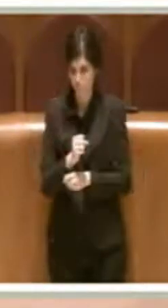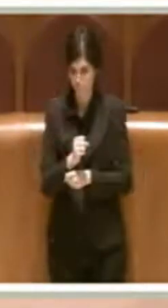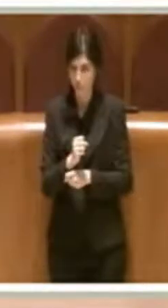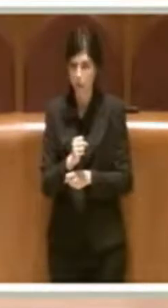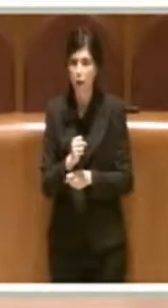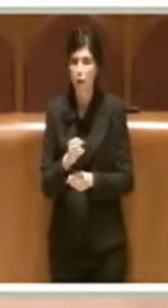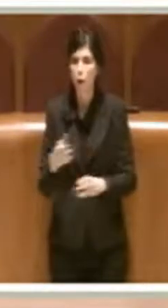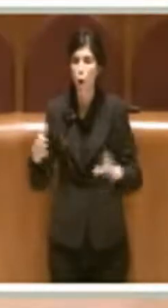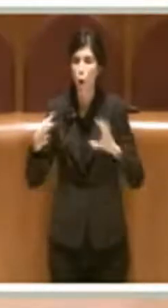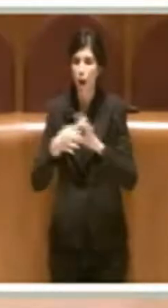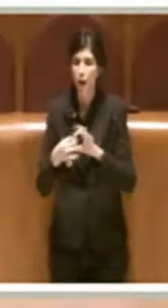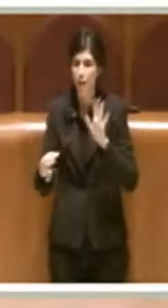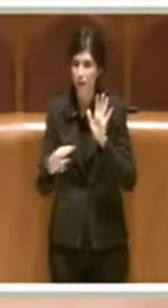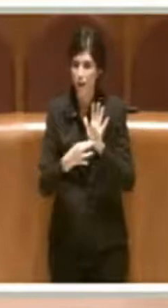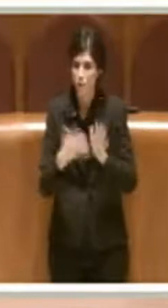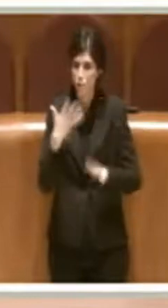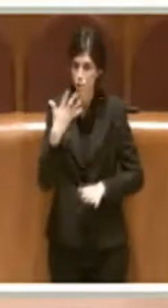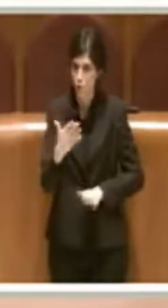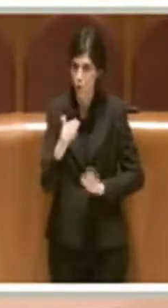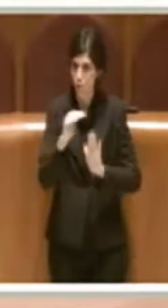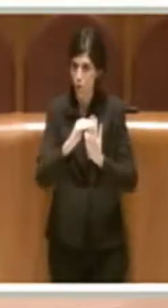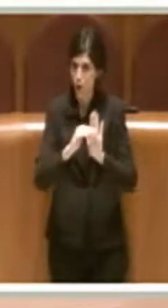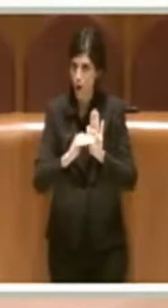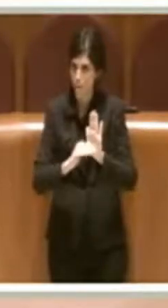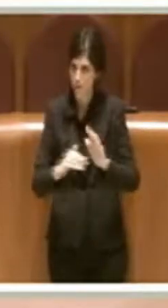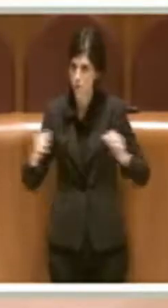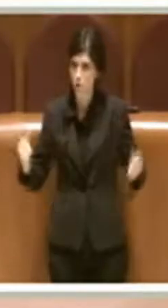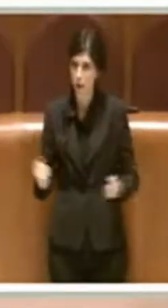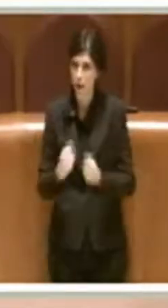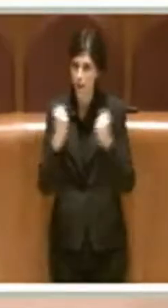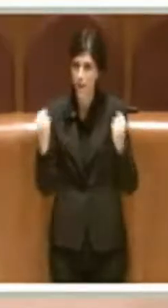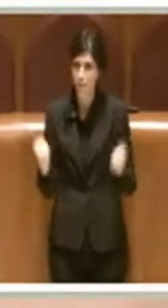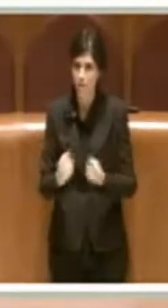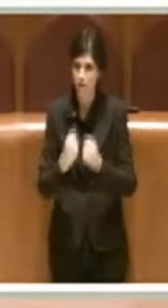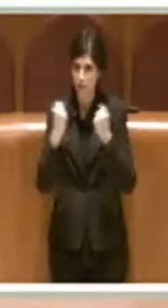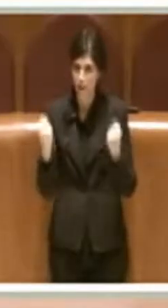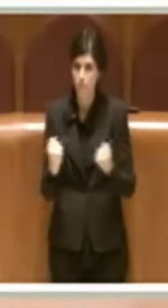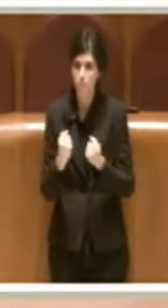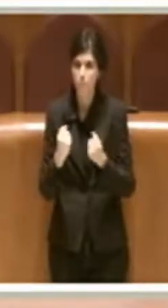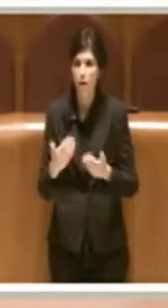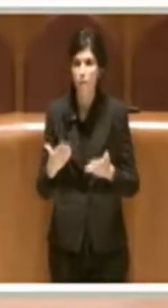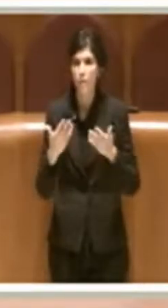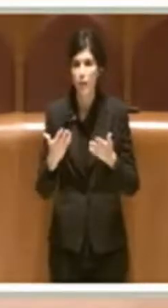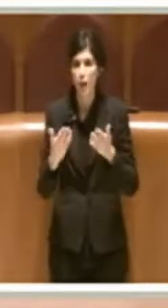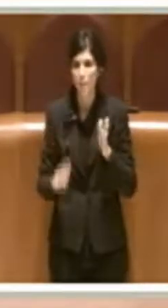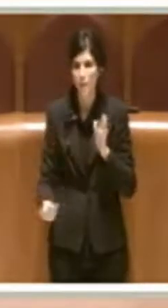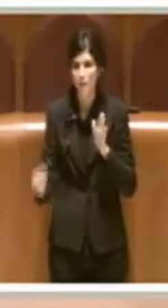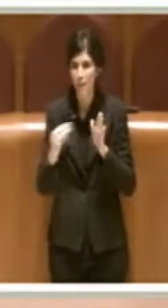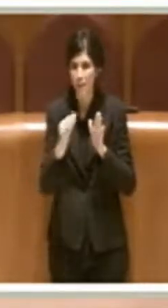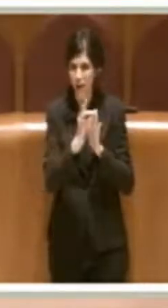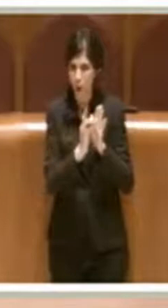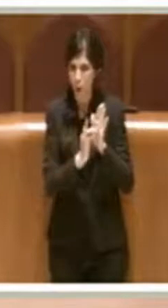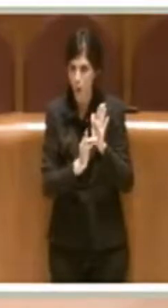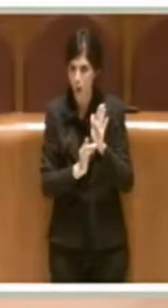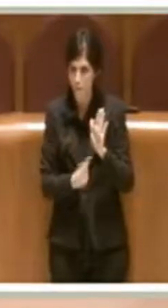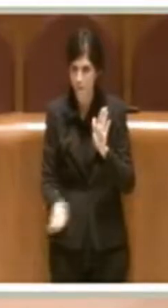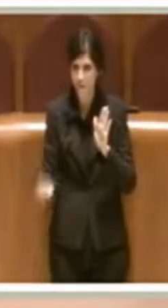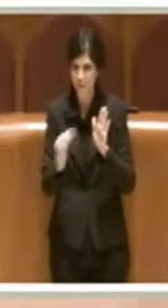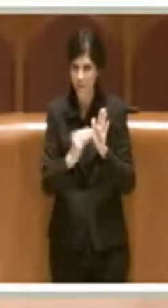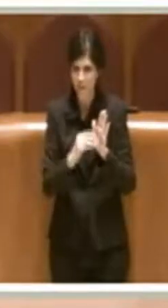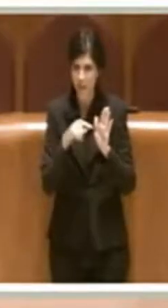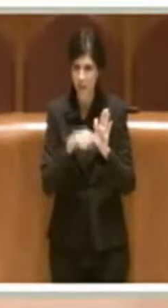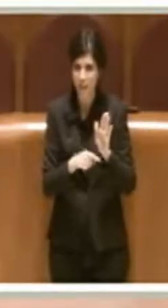riguarda l'articolo 5, quindi la programmazione delle attività, sarà finalmente inserito nel regolamento che in caso di diniego delle